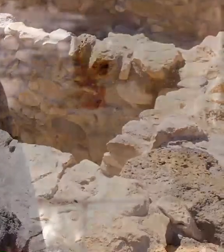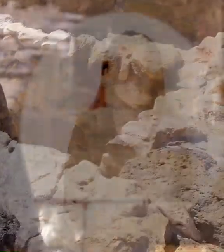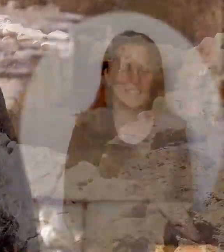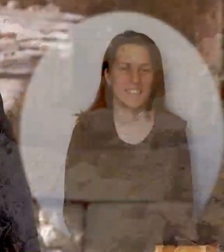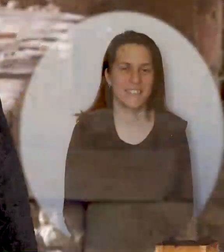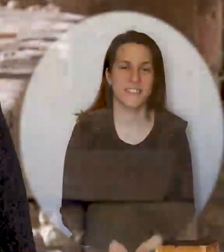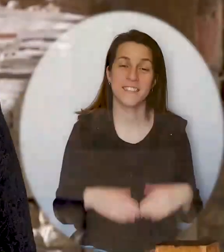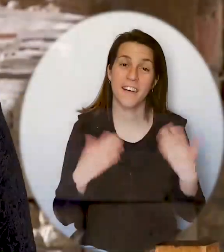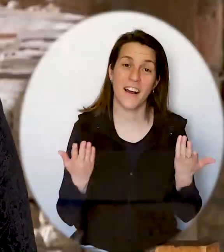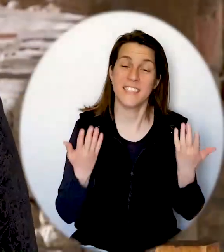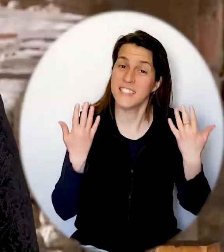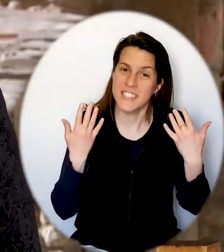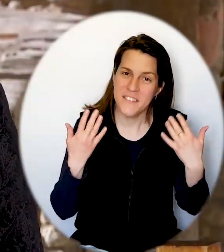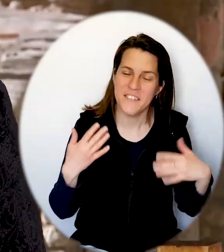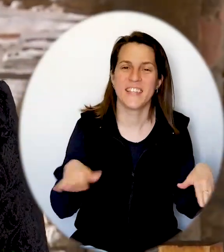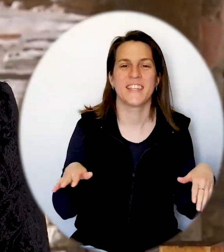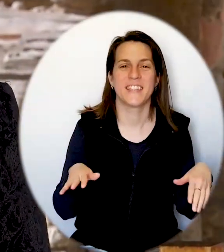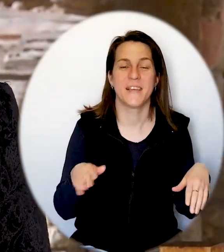L'émission touche.